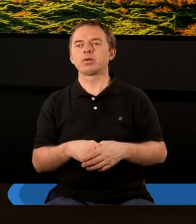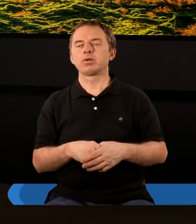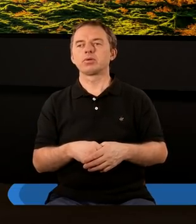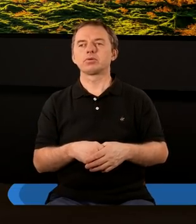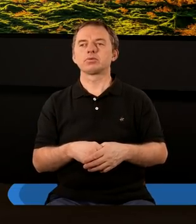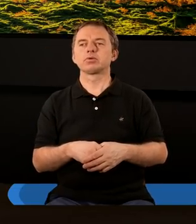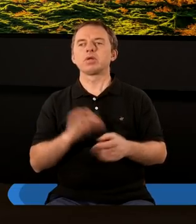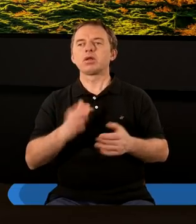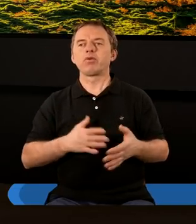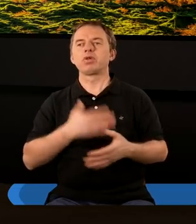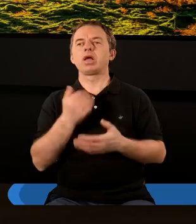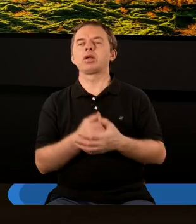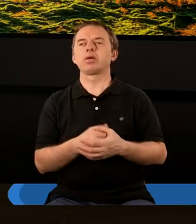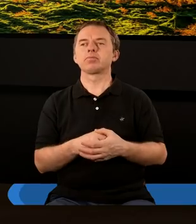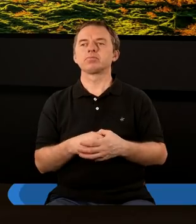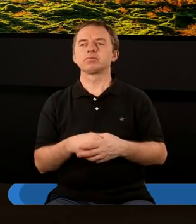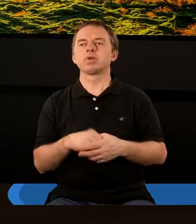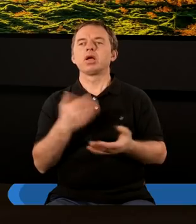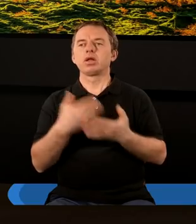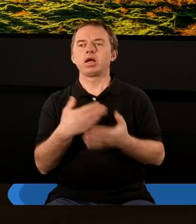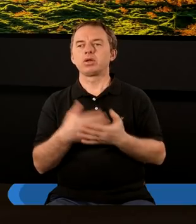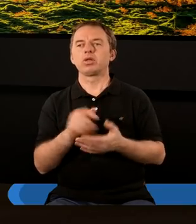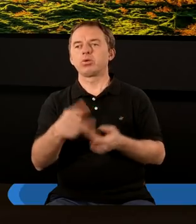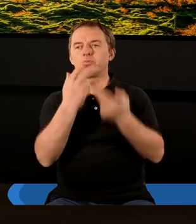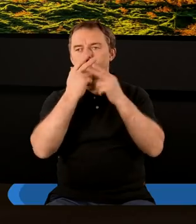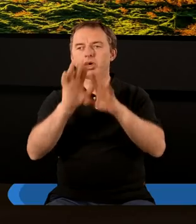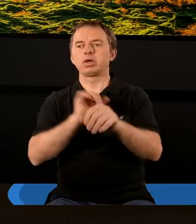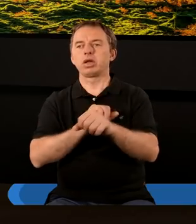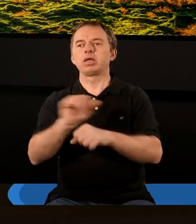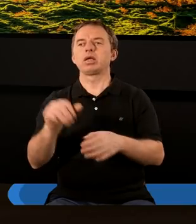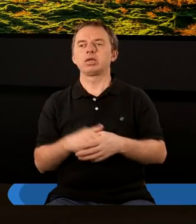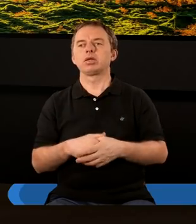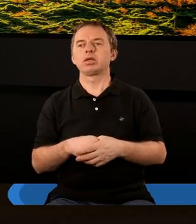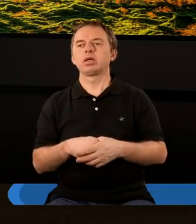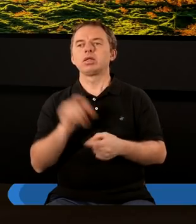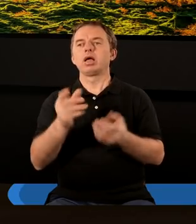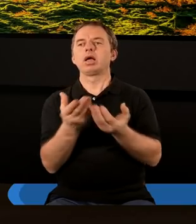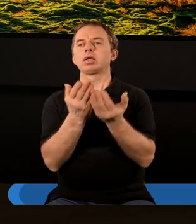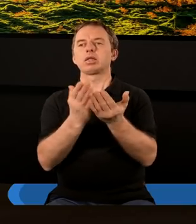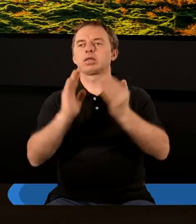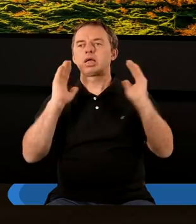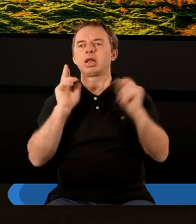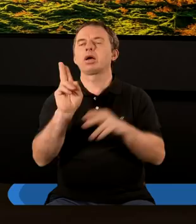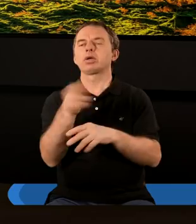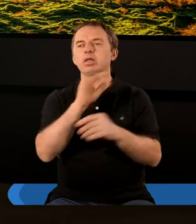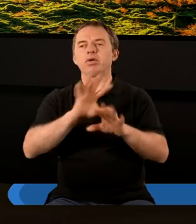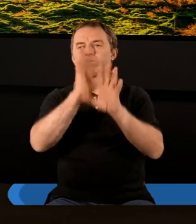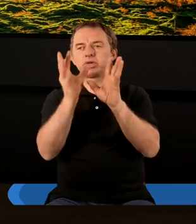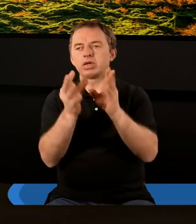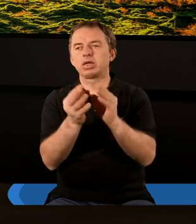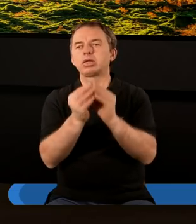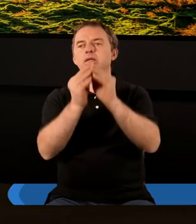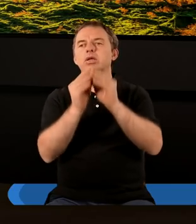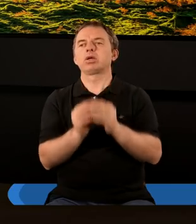Jak nam się wydaje, dlaczego tutaj pokazana jest ta scena, kiedy wszyscy